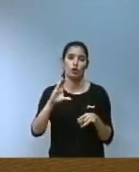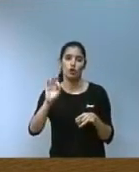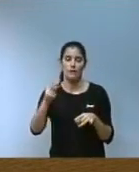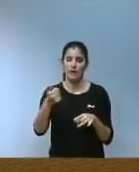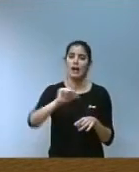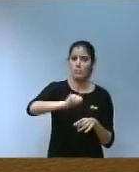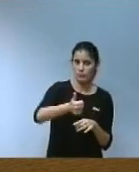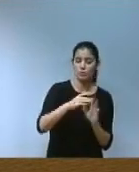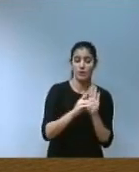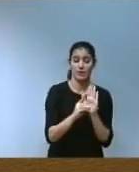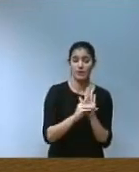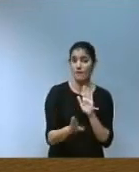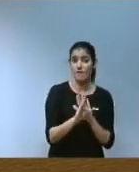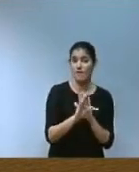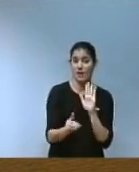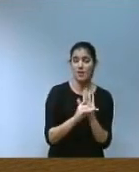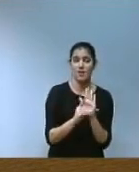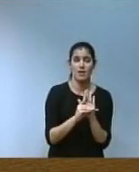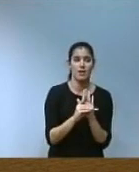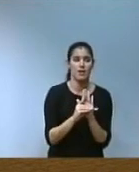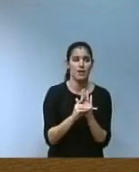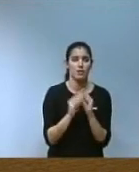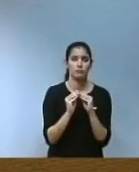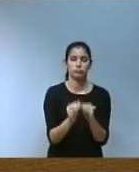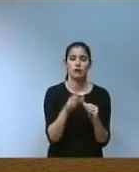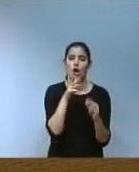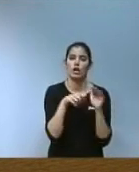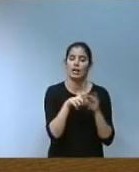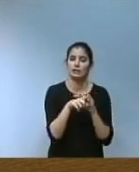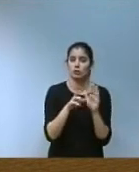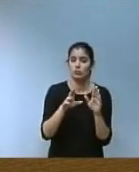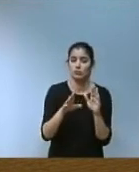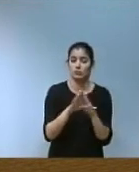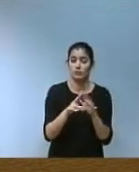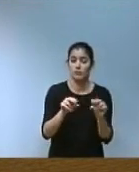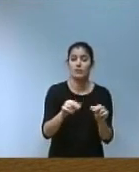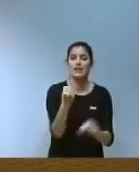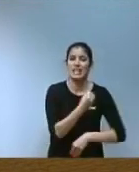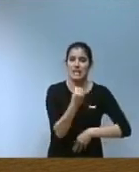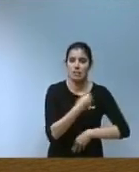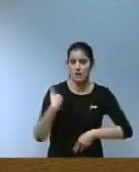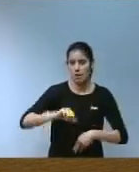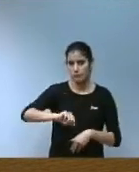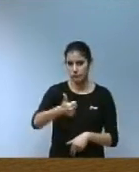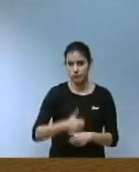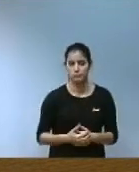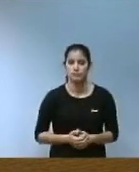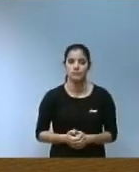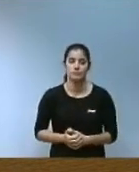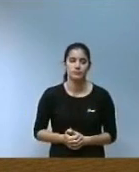proper decret del Consell que està acabant la seva tramitació i que finalitzarà en desembre d'un any amb la seva aprovació